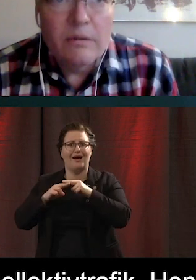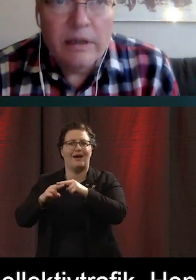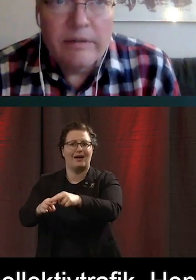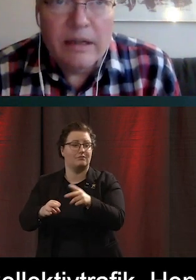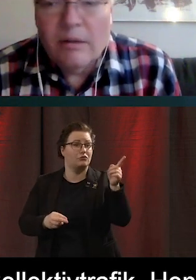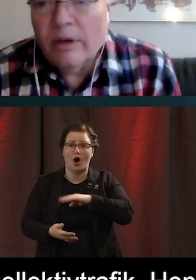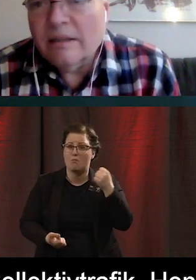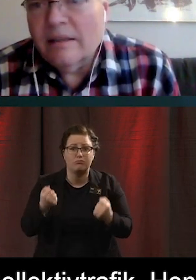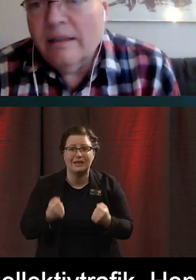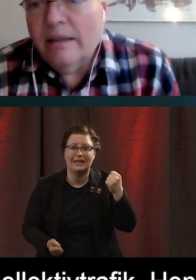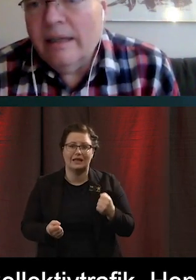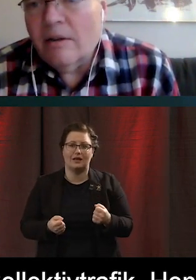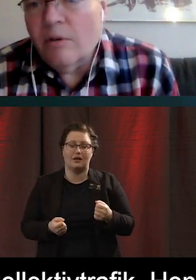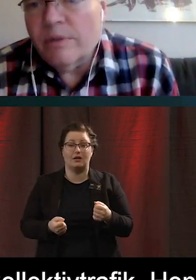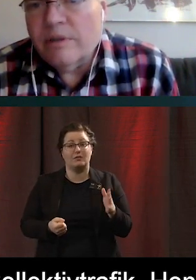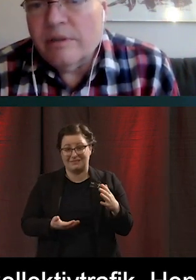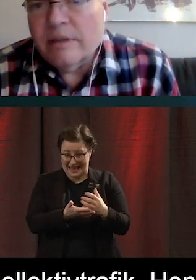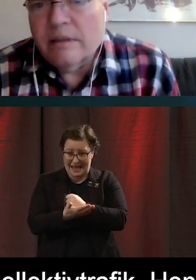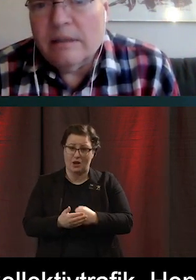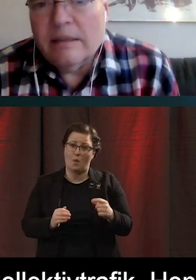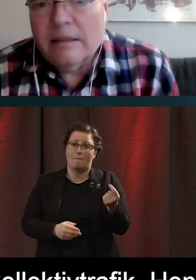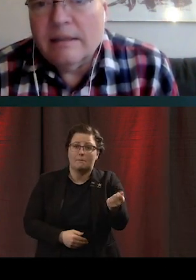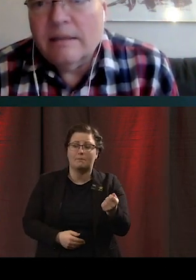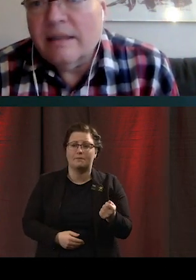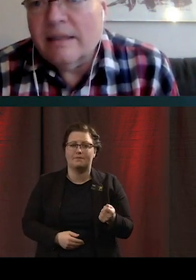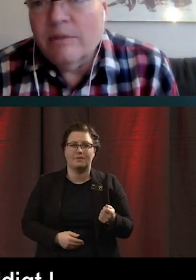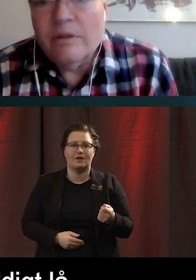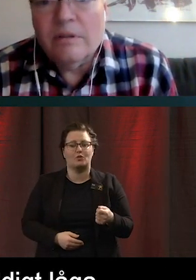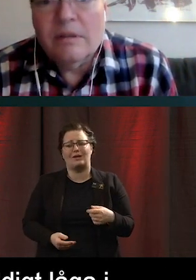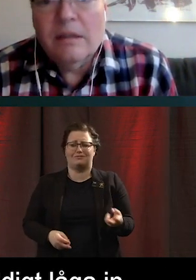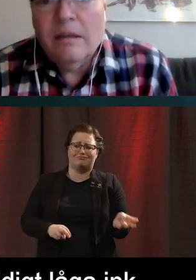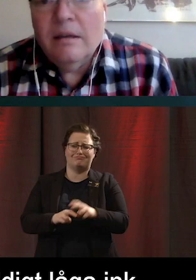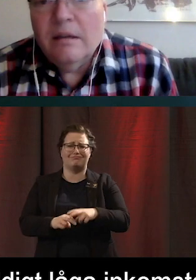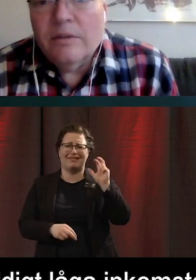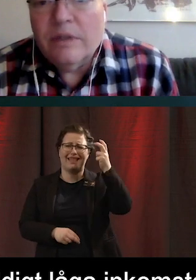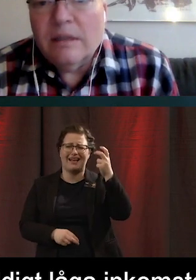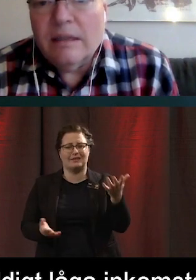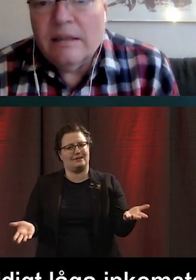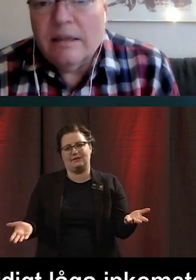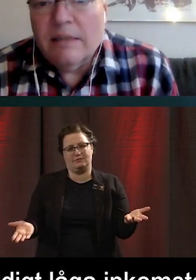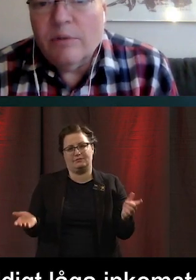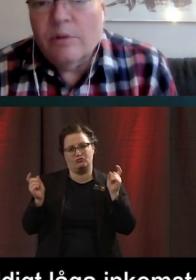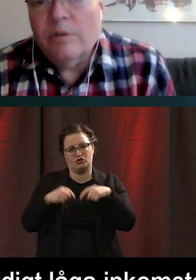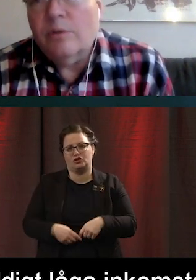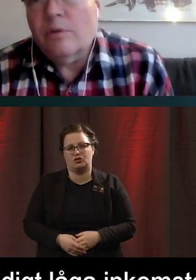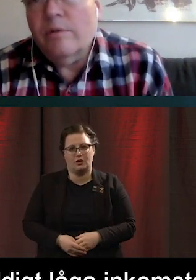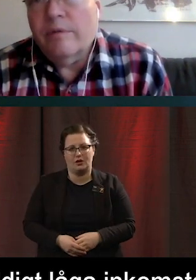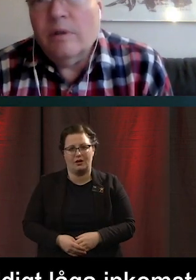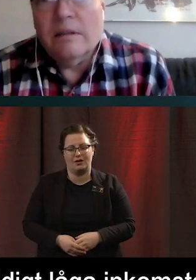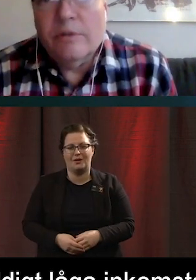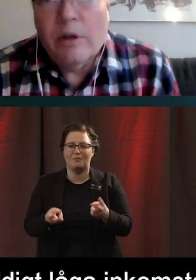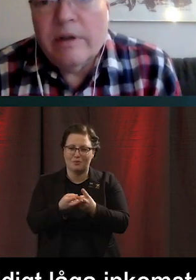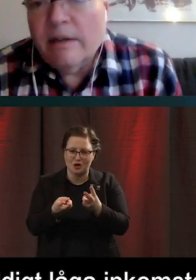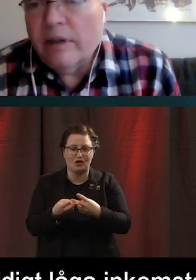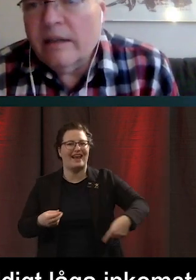ingen bil och hon hade väldigt låga inkomster så att sätta sig i en taxi var inte något. Något riktigt alternativ. då utgår vi